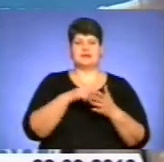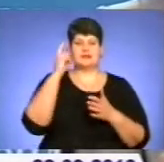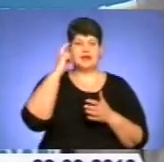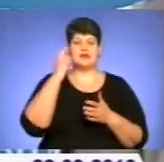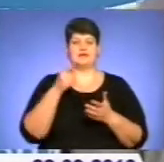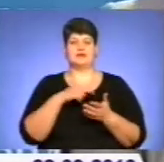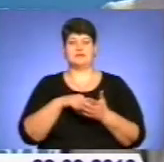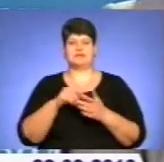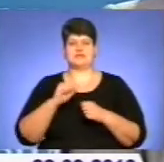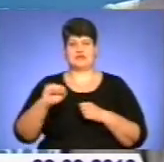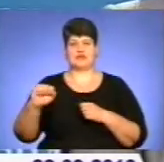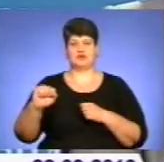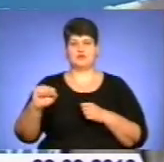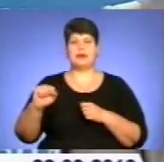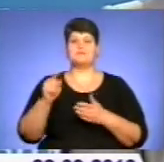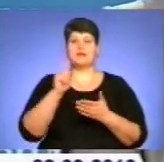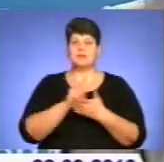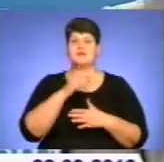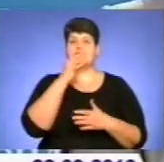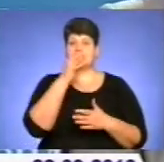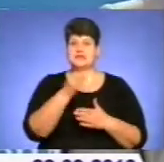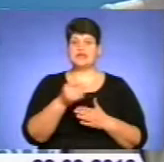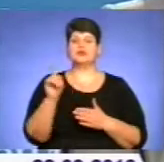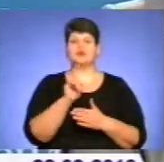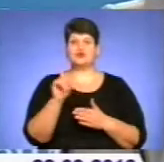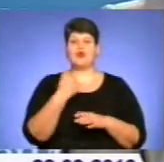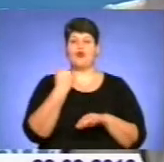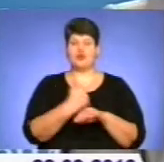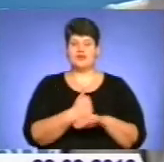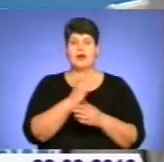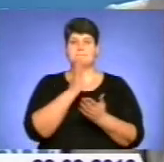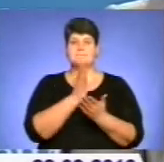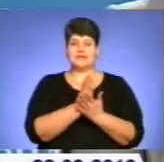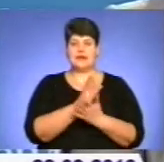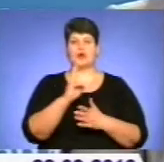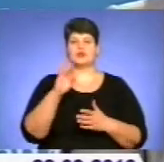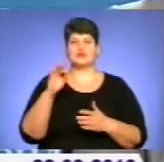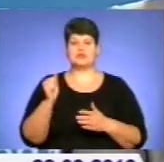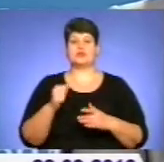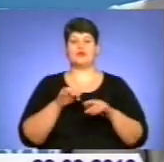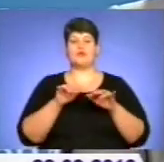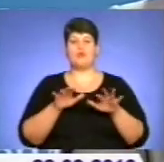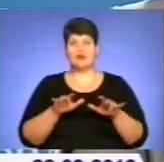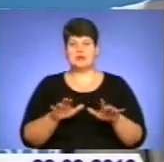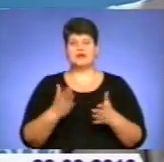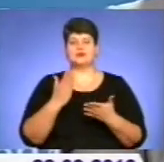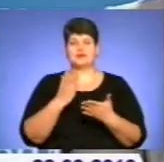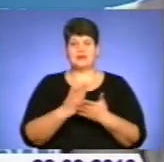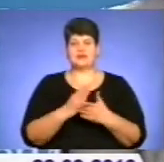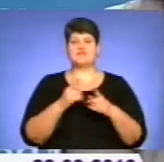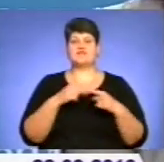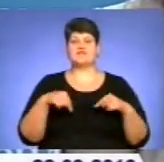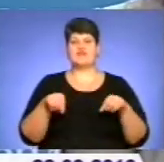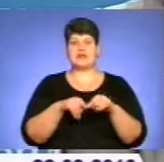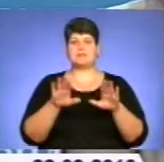Севастополя. Повинна зауважити, що головна мета Конституційного процесу, який в сфері